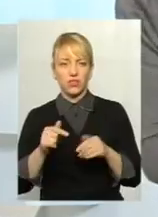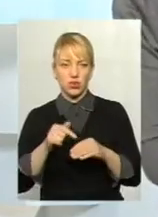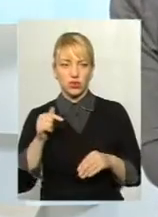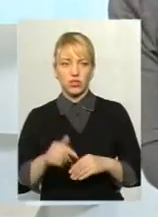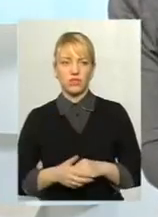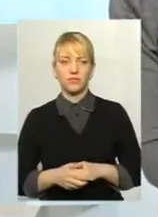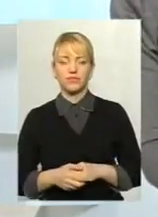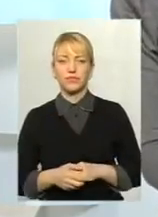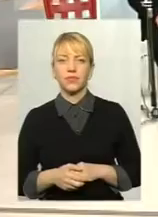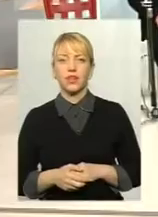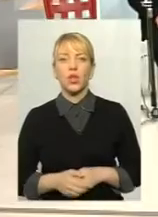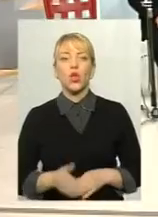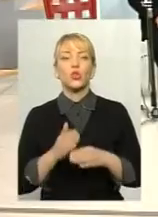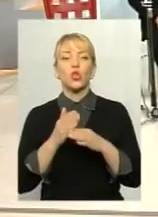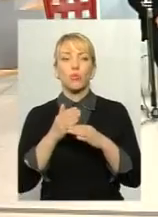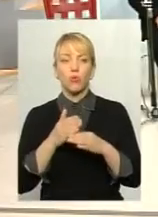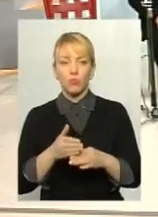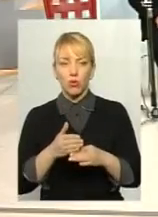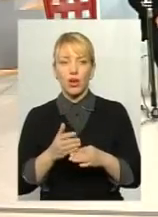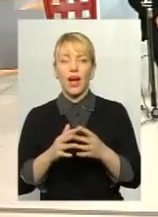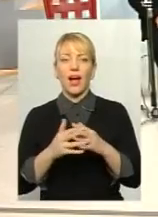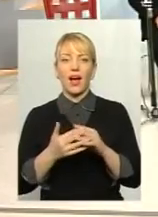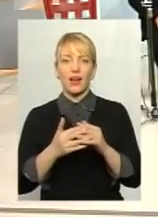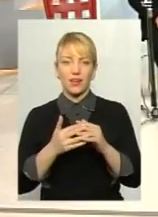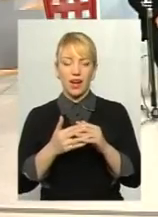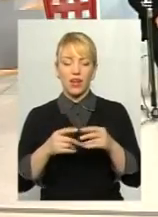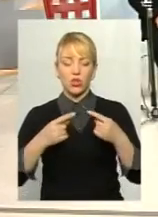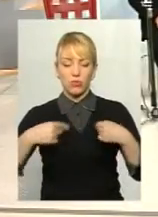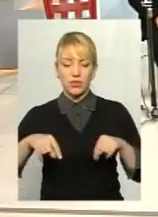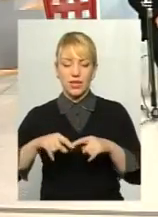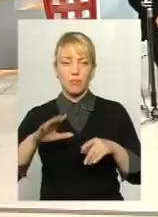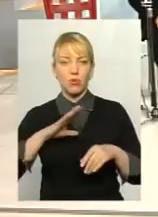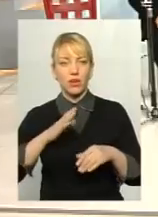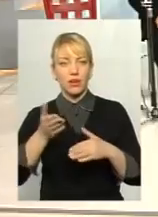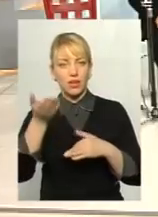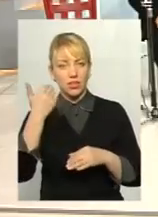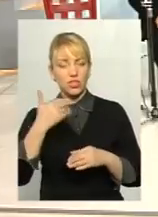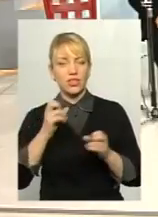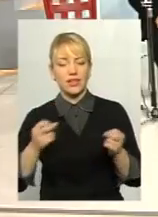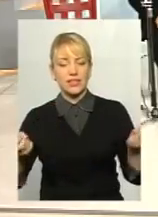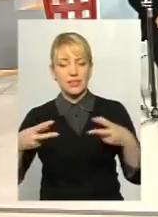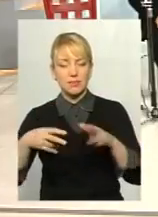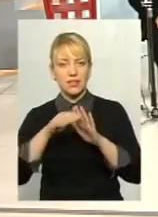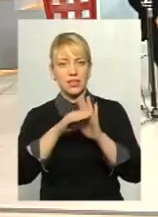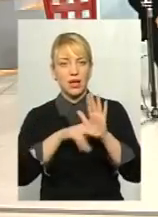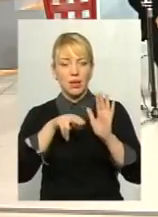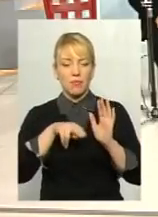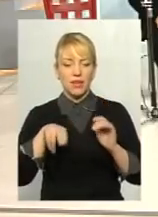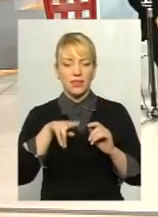дивіться, допомога аграрному сектору була в вигляді спецрежиму ПДВ. Тобто, це був некорупційна